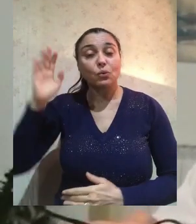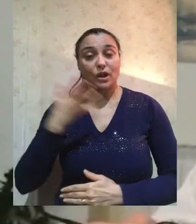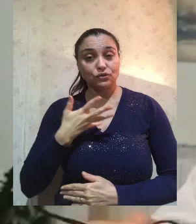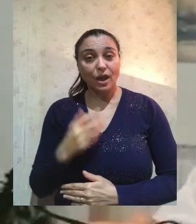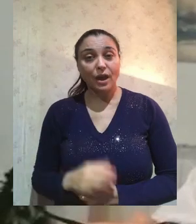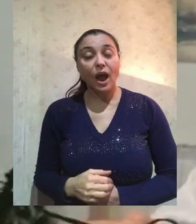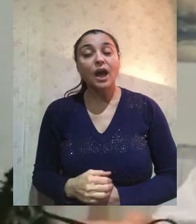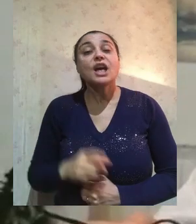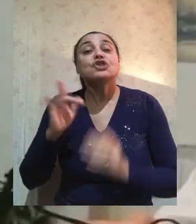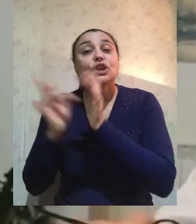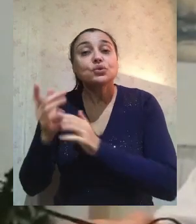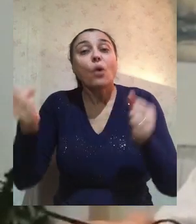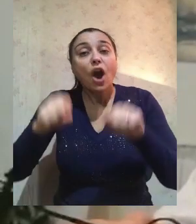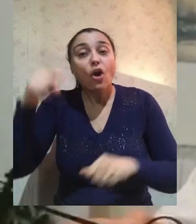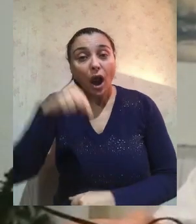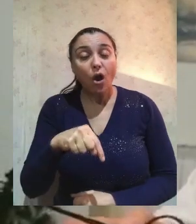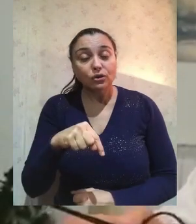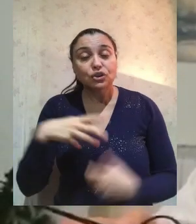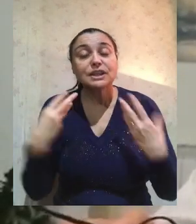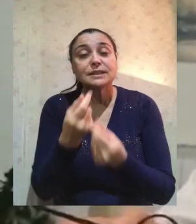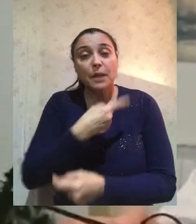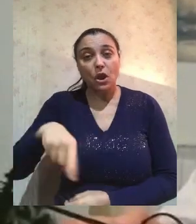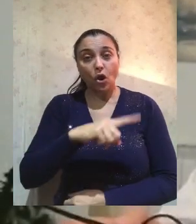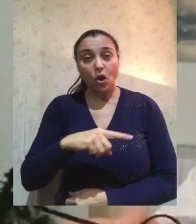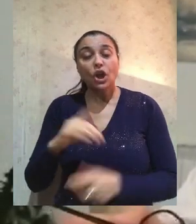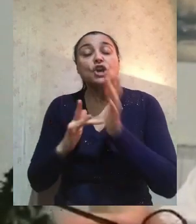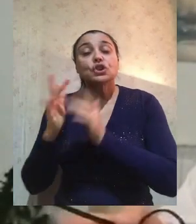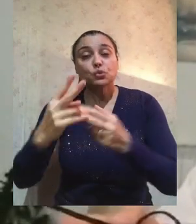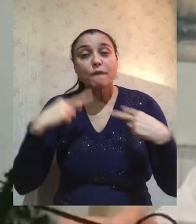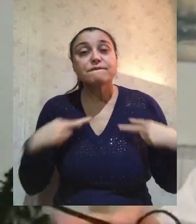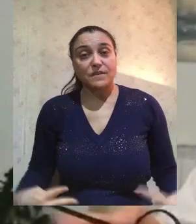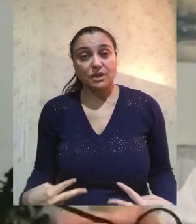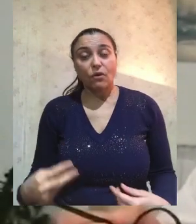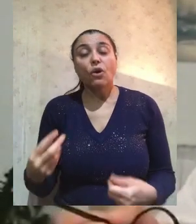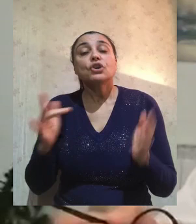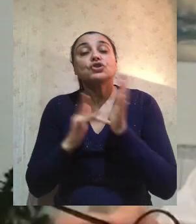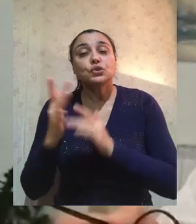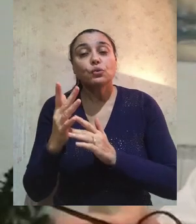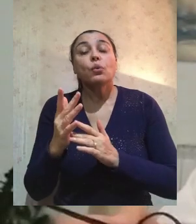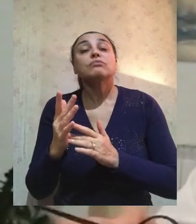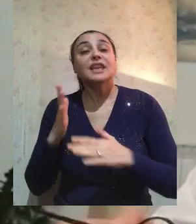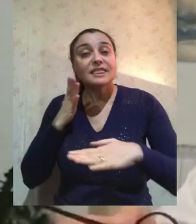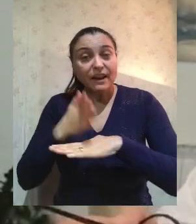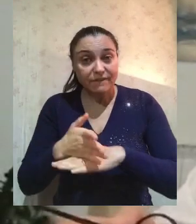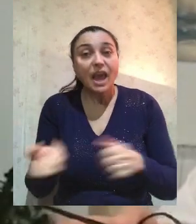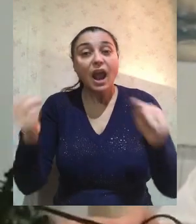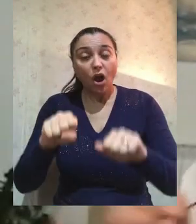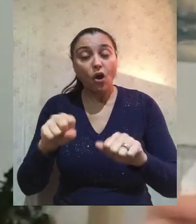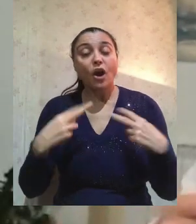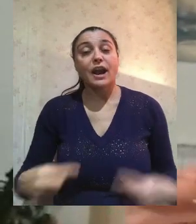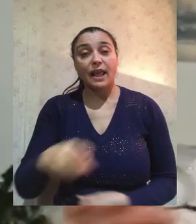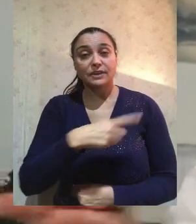è ancora in mezzo a noi perché Gesù è vivente ed è ancora operante nella nostra vita. E quegli